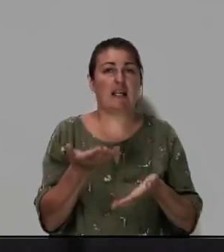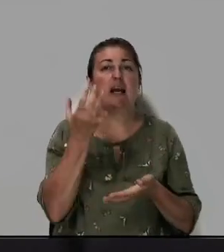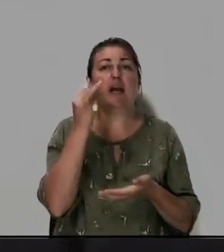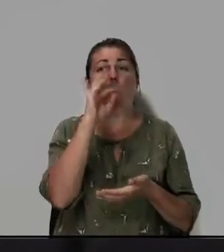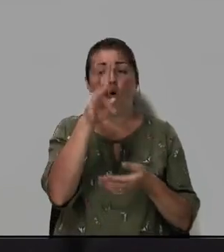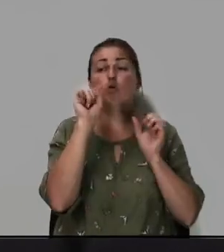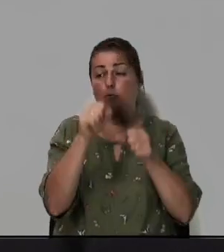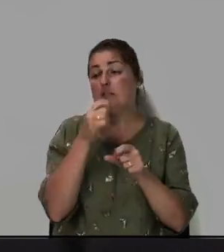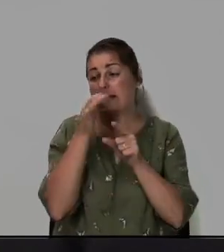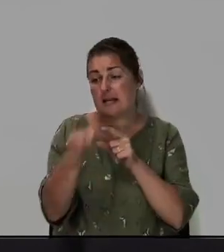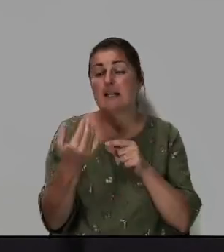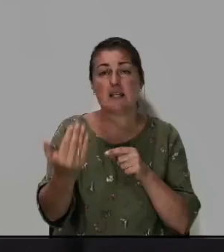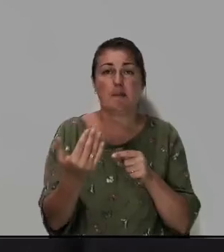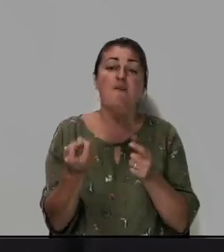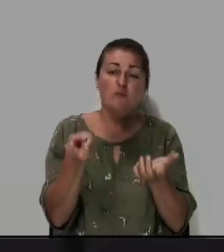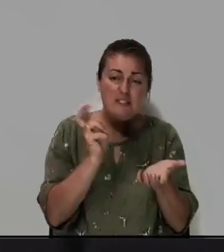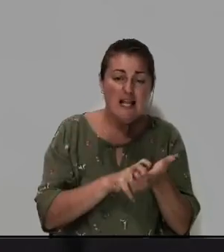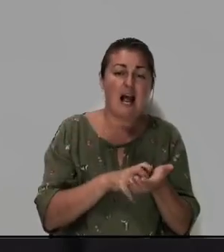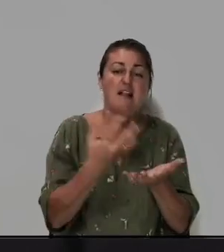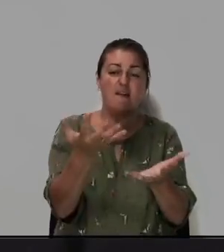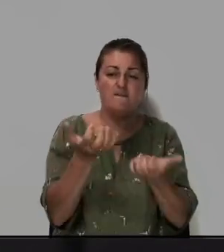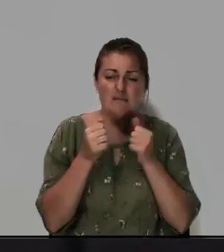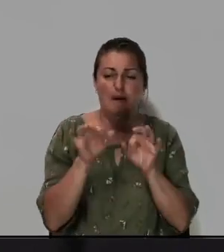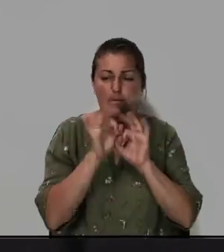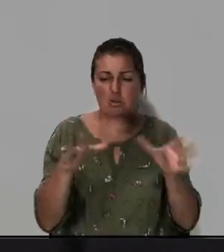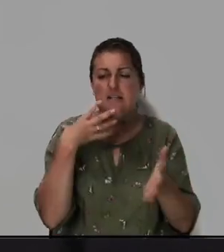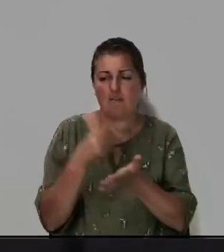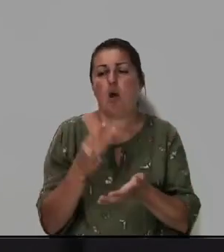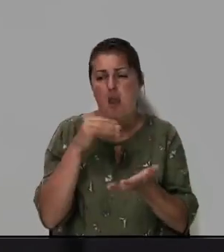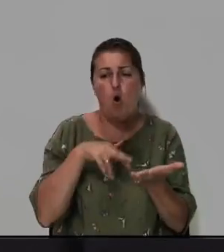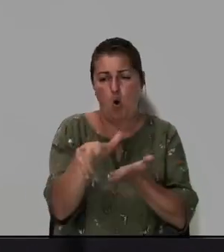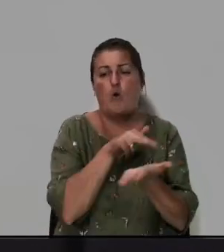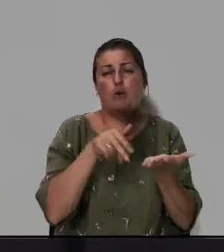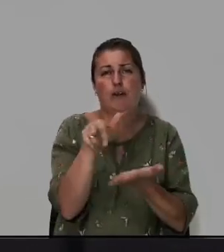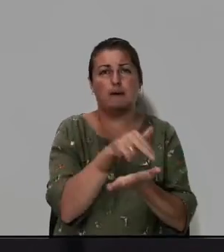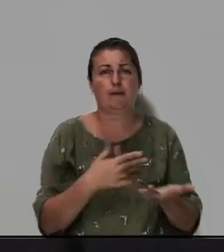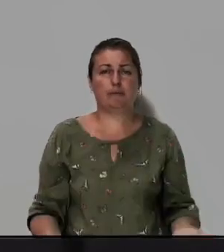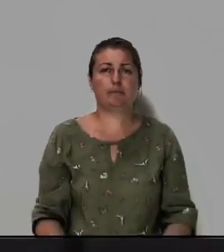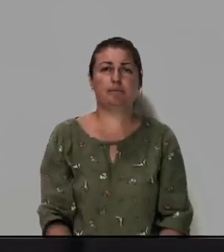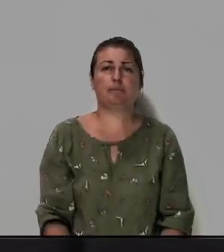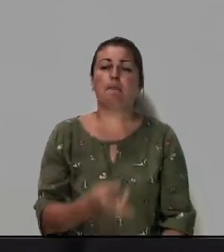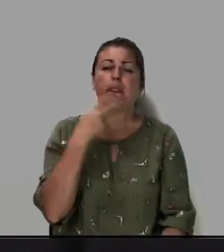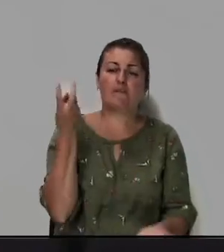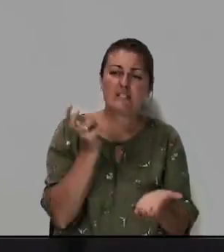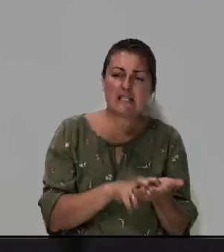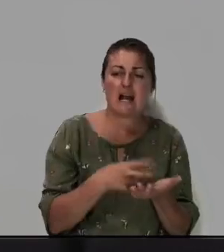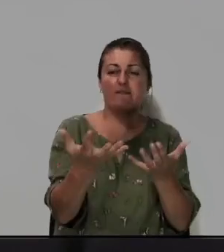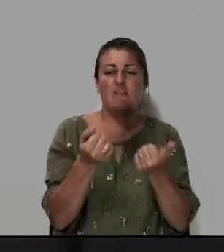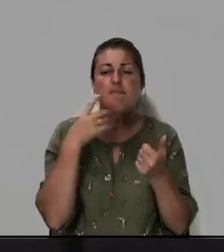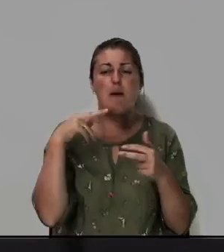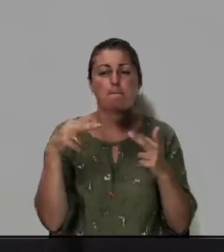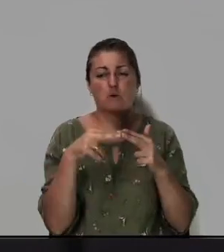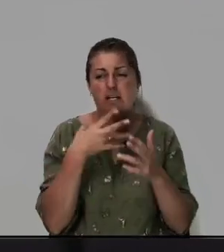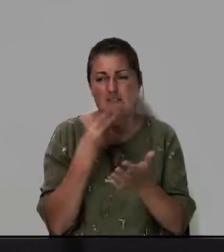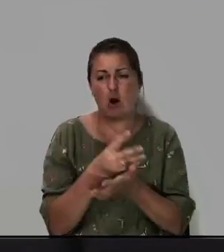И он может сказать тебе, встань, возьми постель твою и ходи. Встань, возьми постель